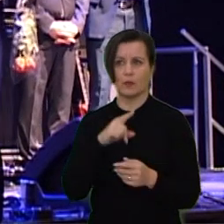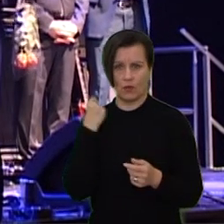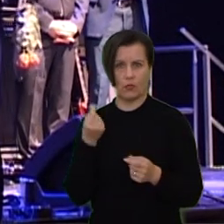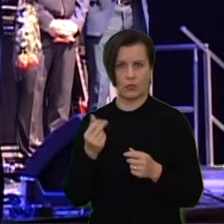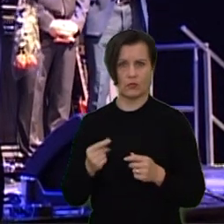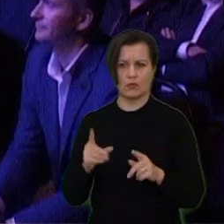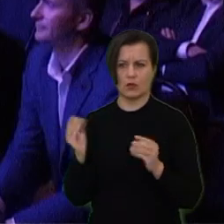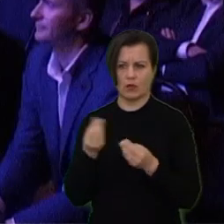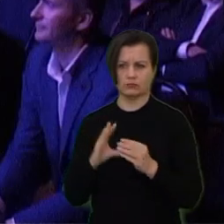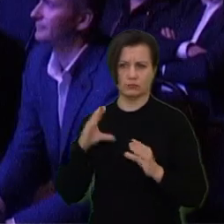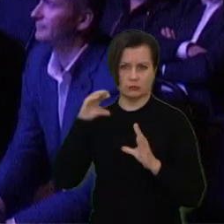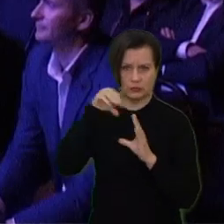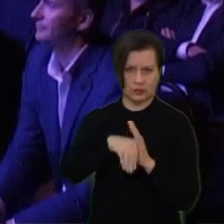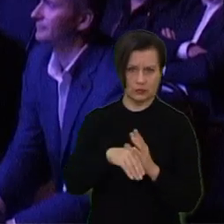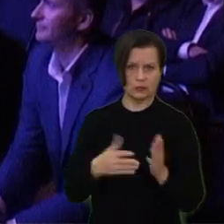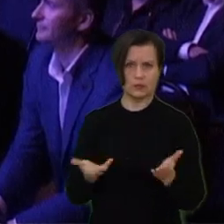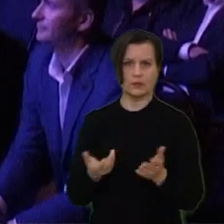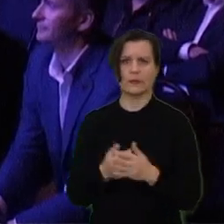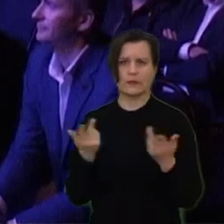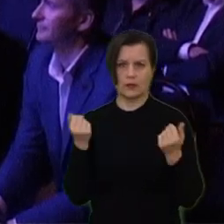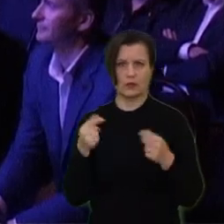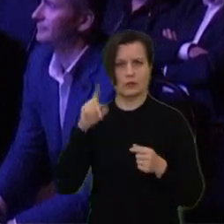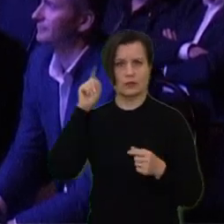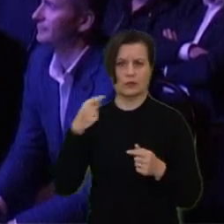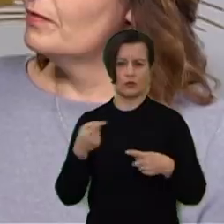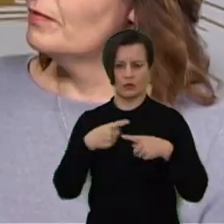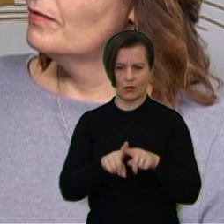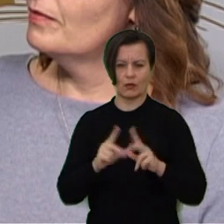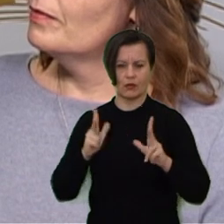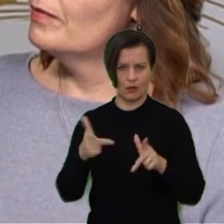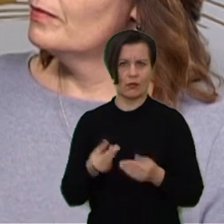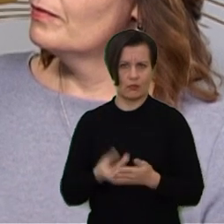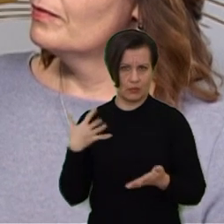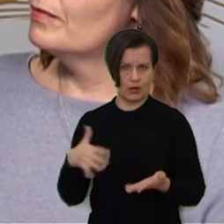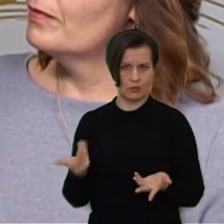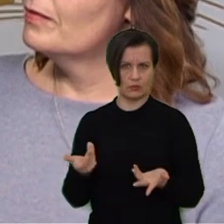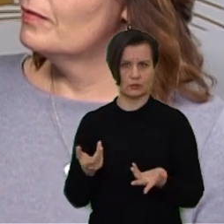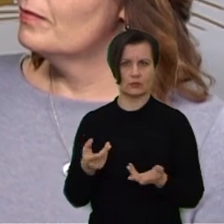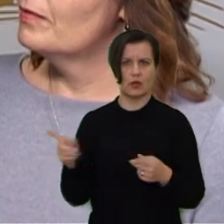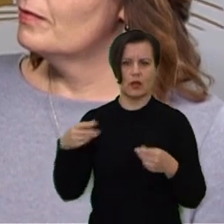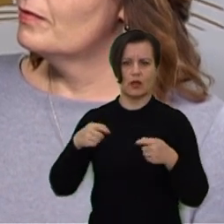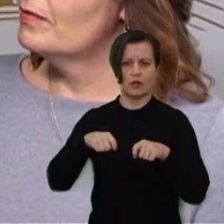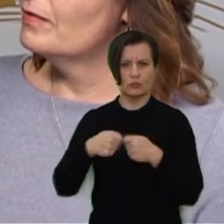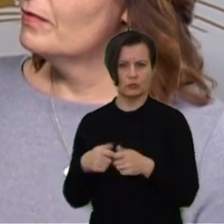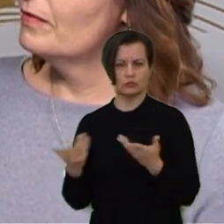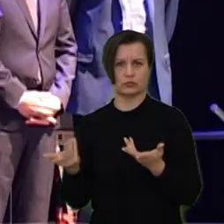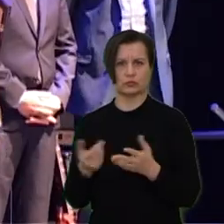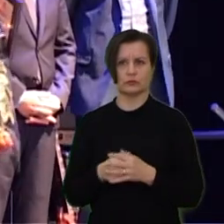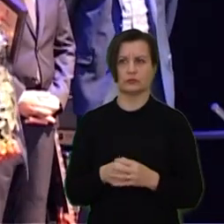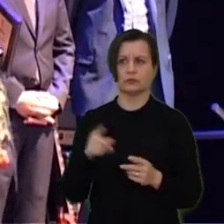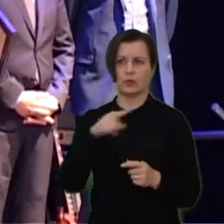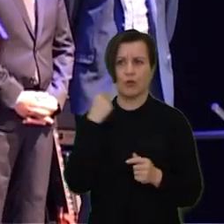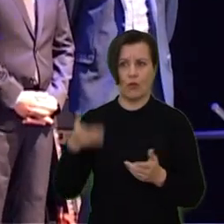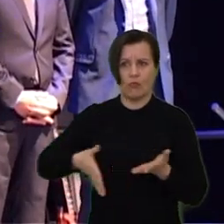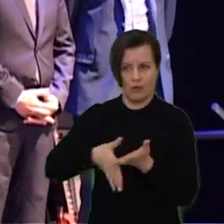norinti? Nu reikia, reikia. Žinot, kiek technika kainuoja, nailušta, prašas brangsta, grūda įpinga, tokias problemas. Ar